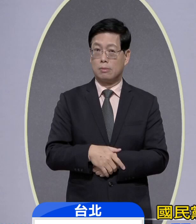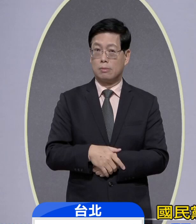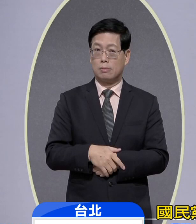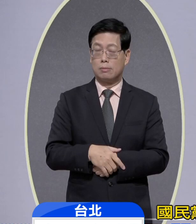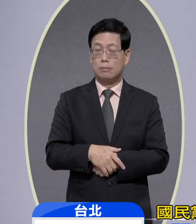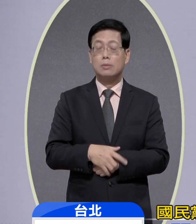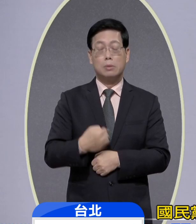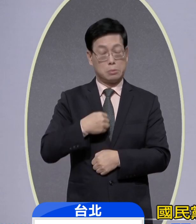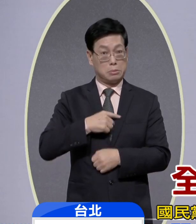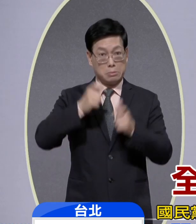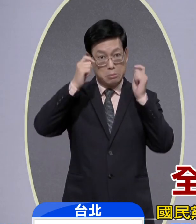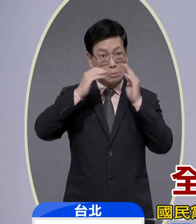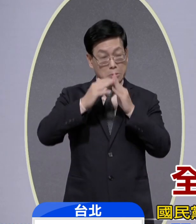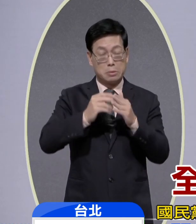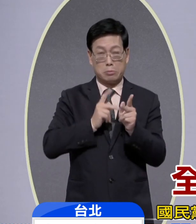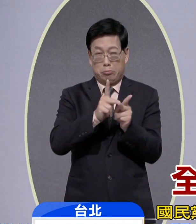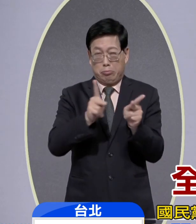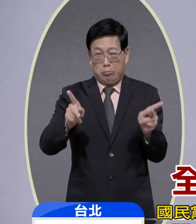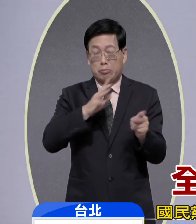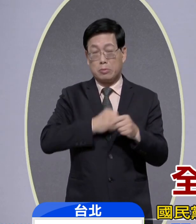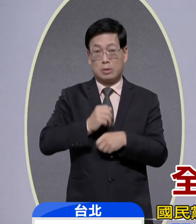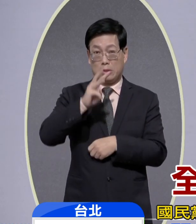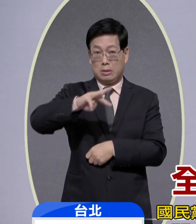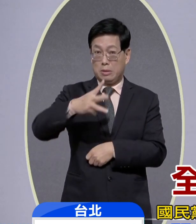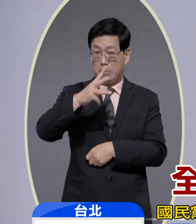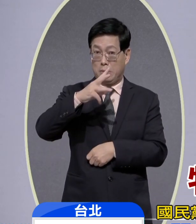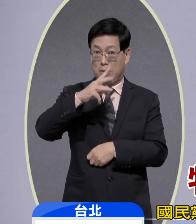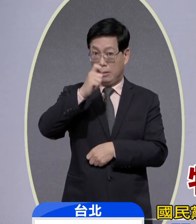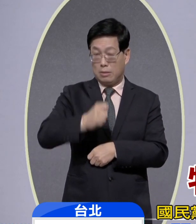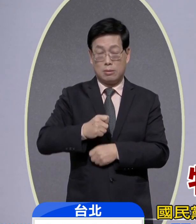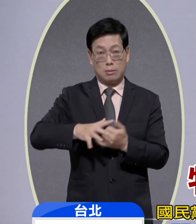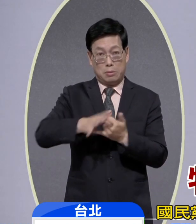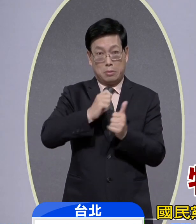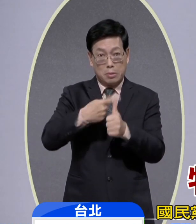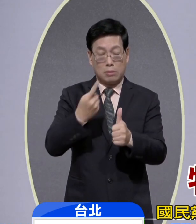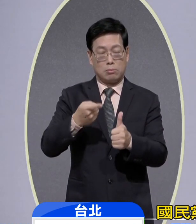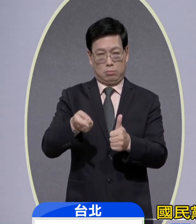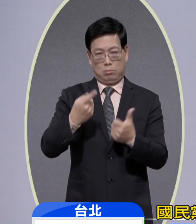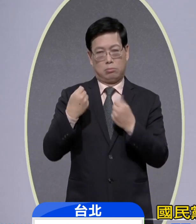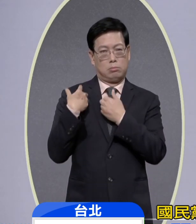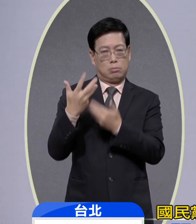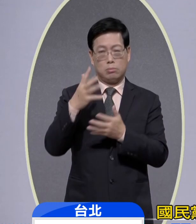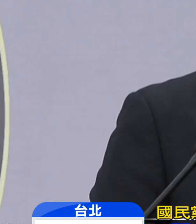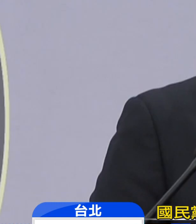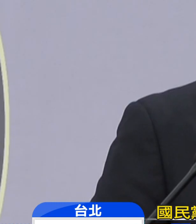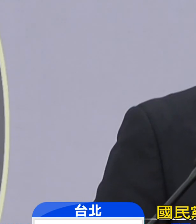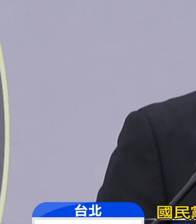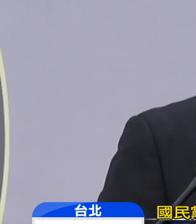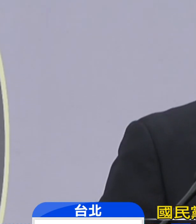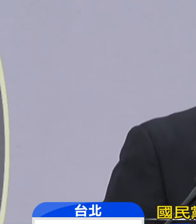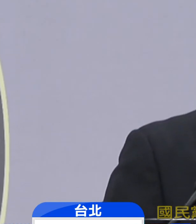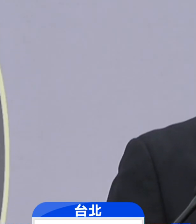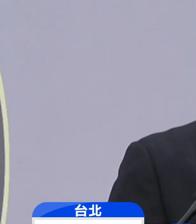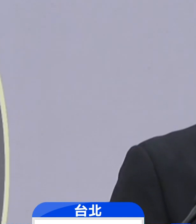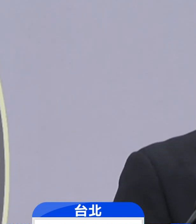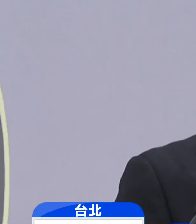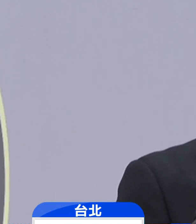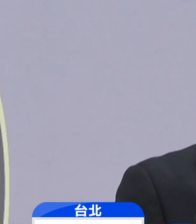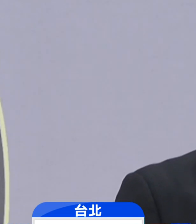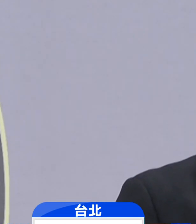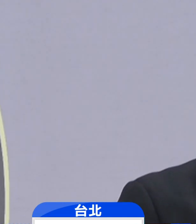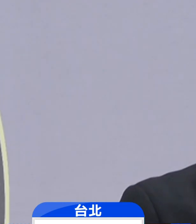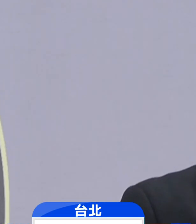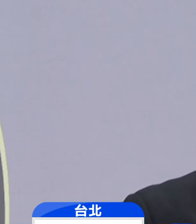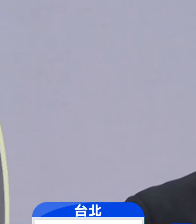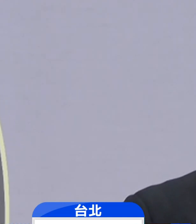兆台币我高雄市负载全国第一名三千三百亿特征组一并调查为什么指引绿营执政猫腻韩